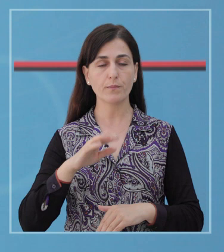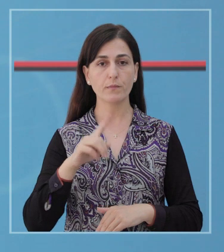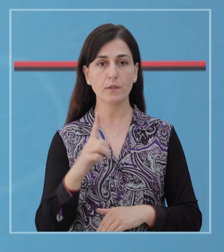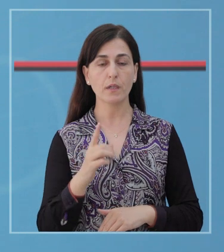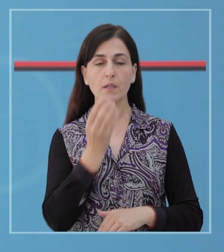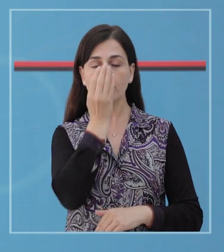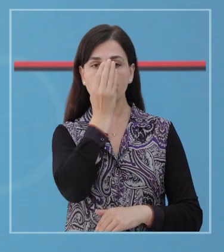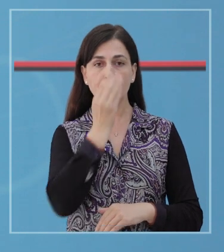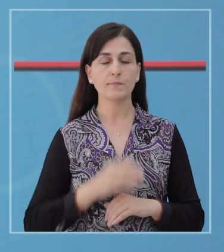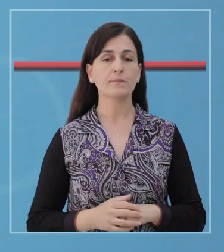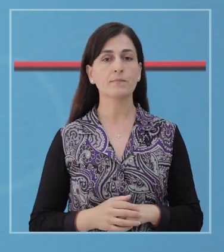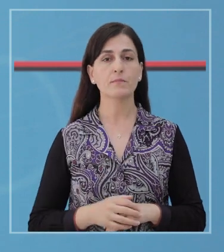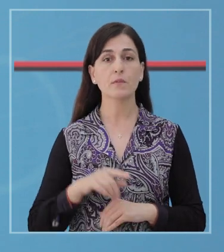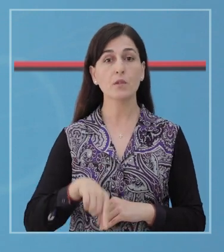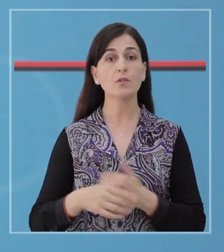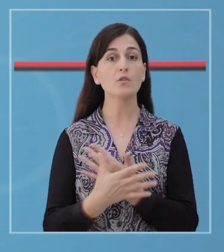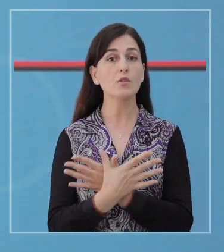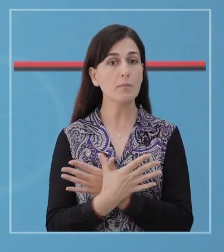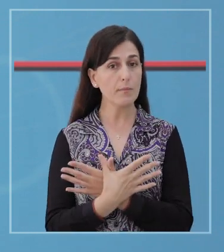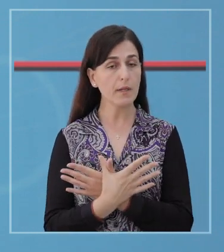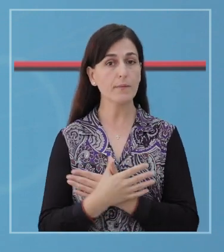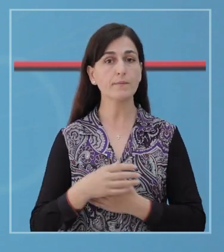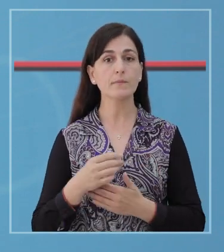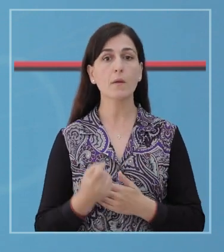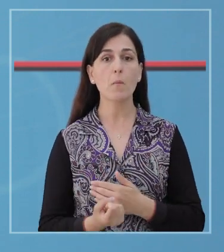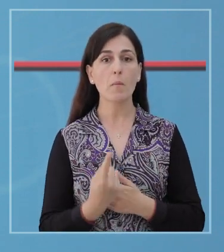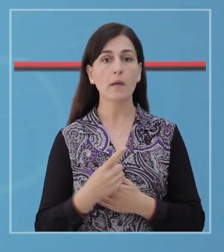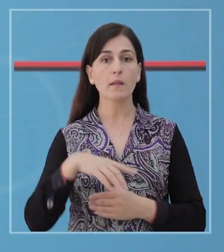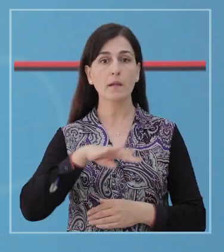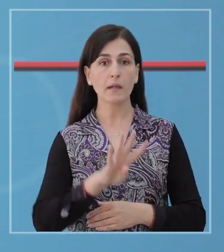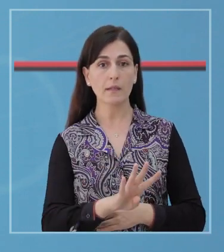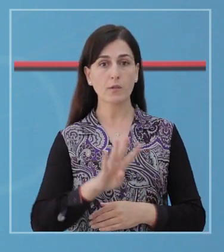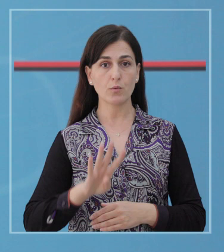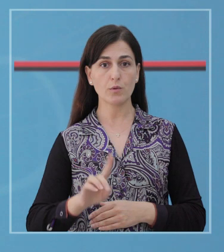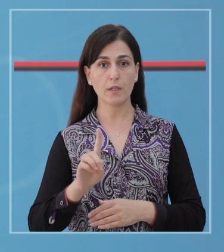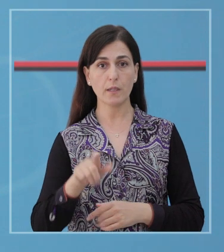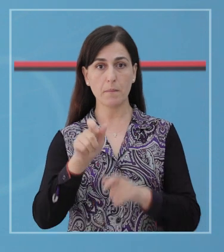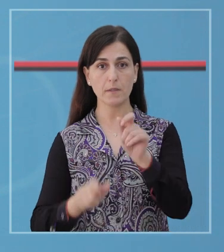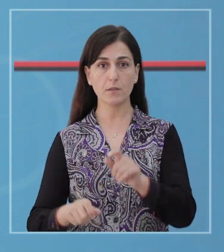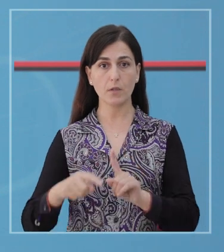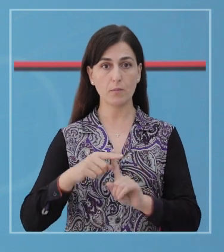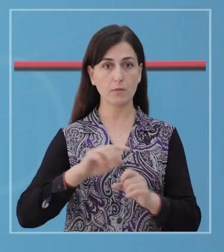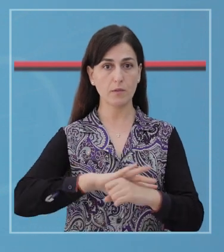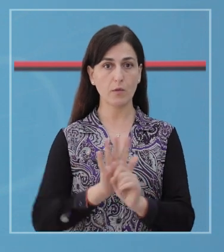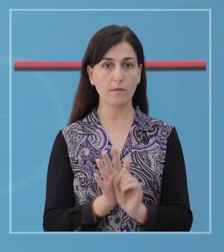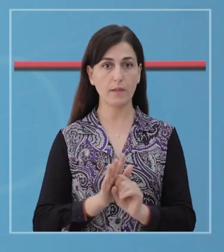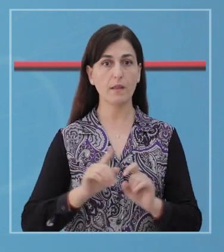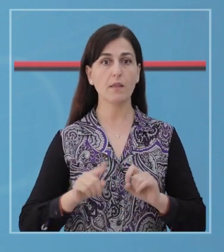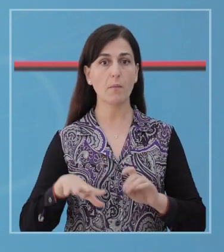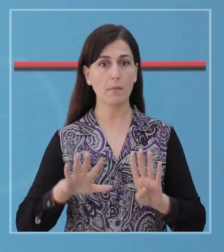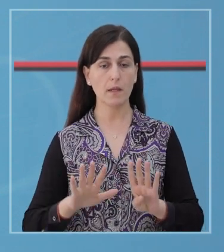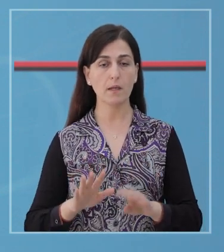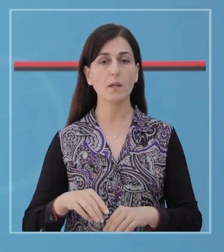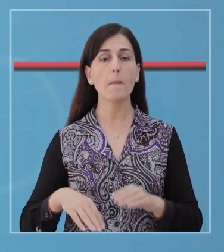terapi intensive dhe një është i në të buar. Në vëndin ton janë aktualisht 421 persona aktiv me COVID